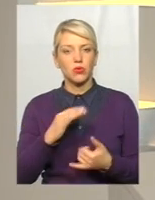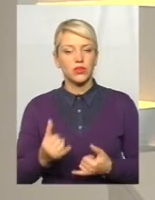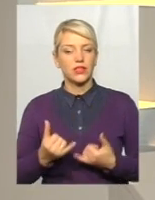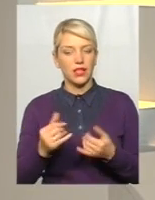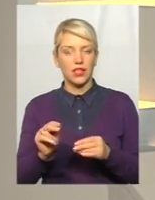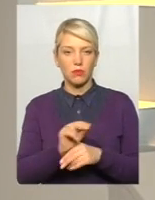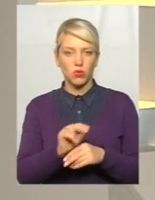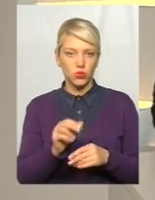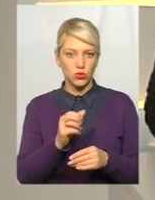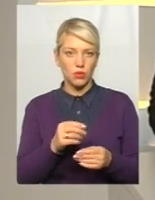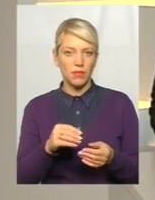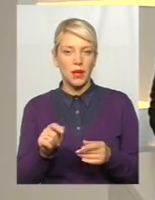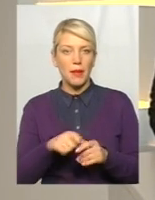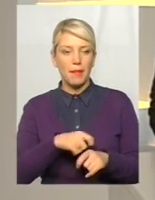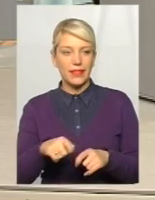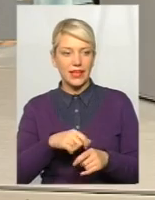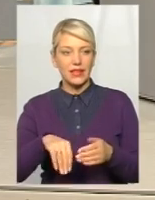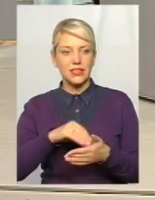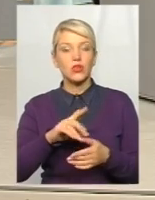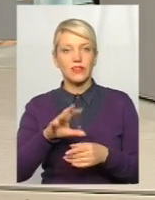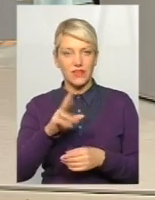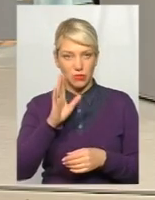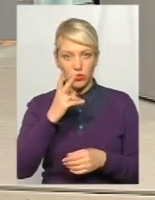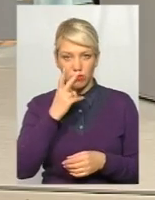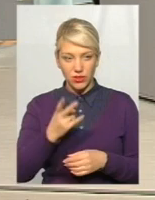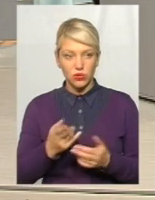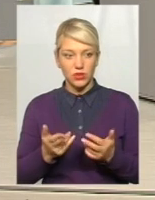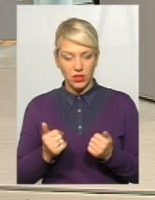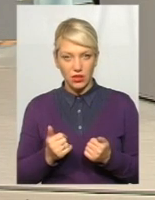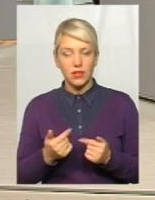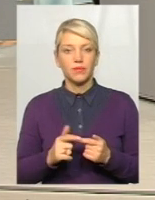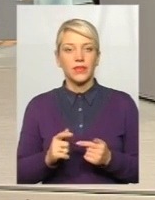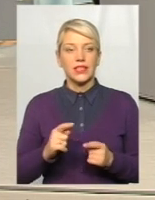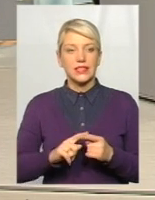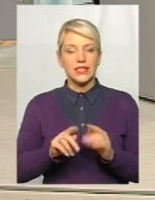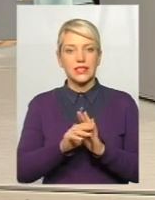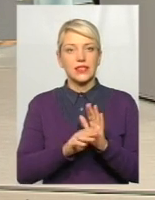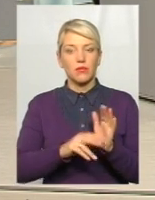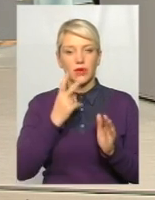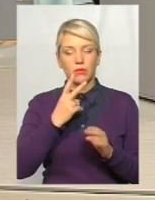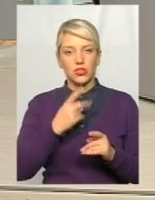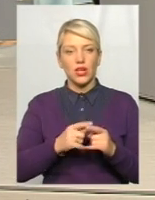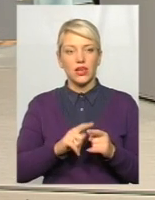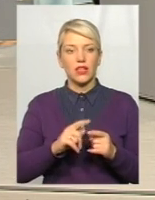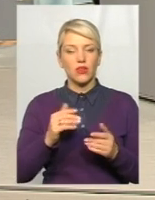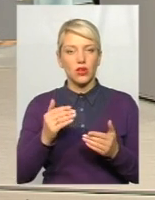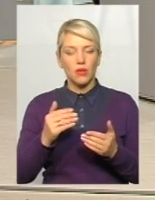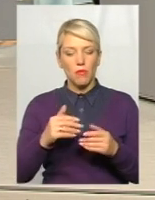матеріали закуплені, це все буде видно, так? Ну, система, по-перше, вона передбачає рельову модель, по-друге, передбачає рівні